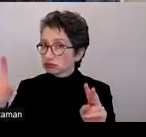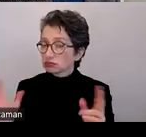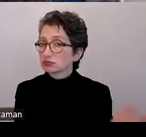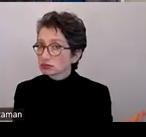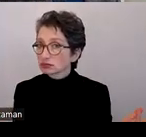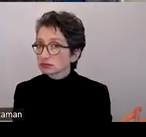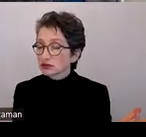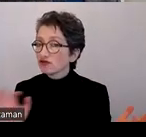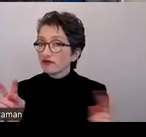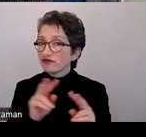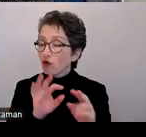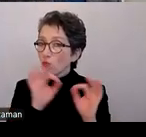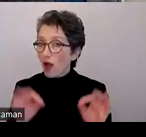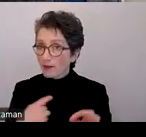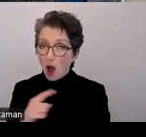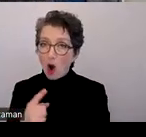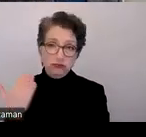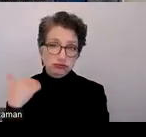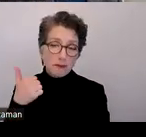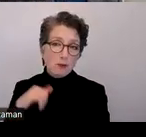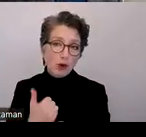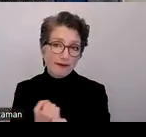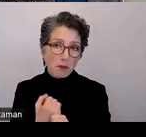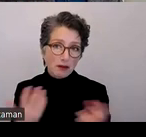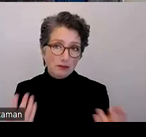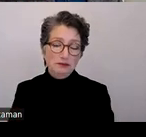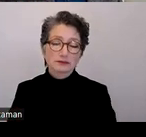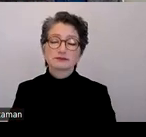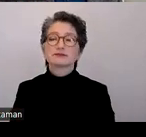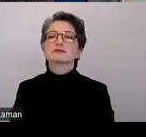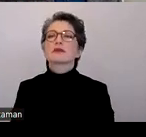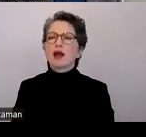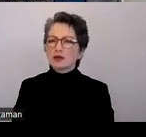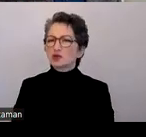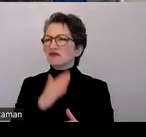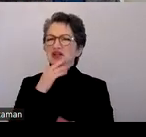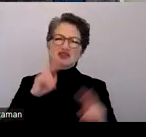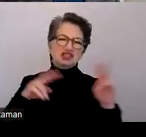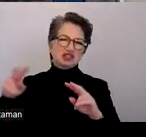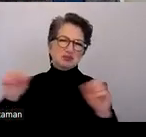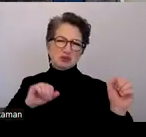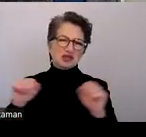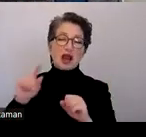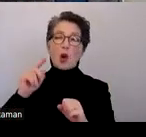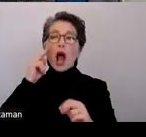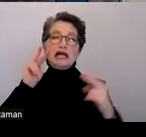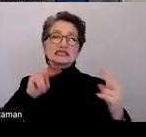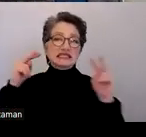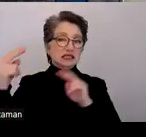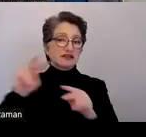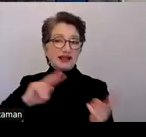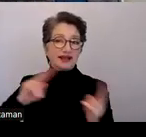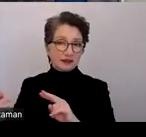Formularen. Das haben wir auch mal gemacht im Projekt. Lässt sich also sehr viel machen, zum Beispiel auch die Sichten verändern, vielleicht eine